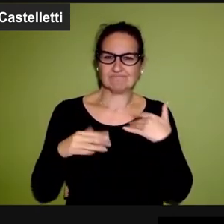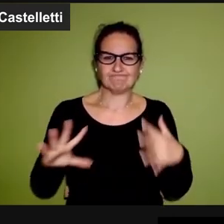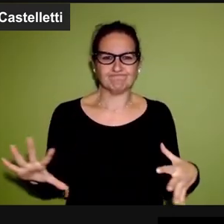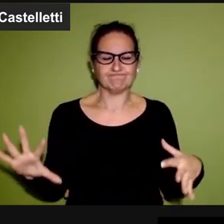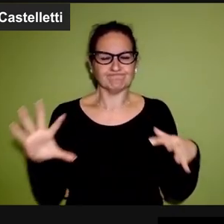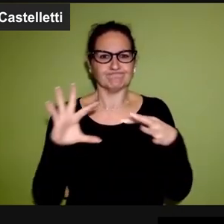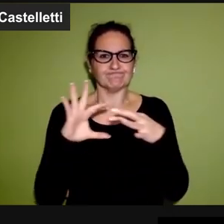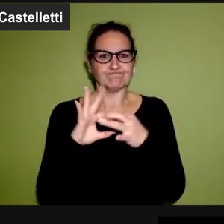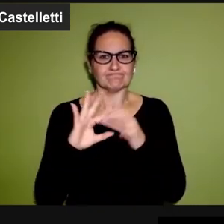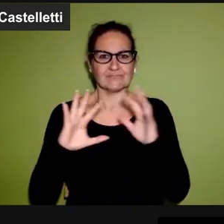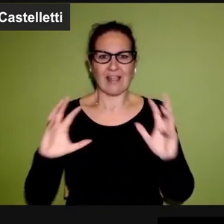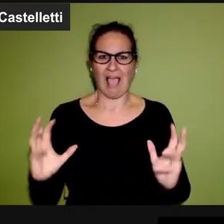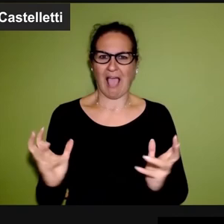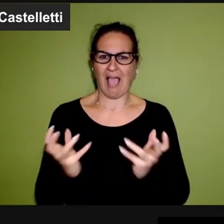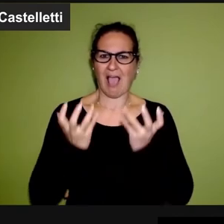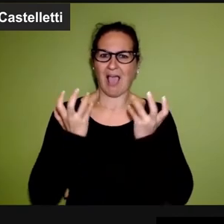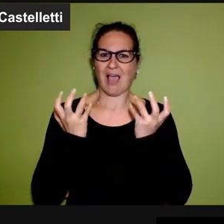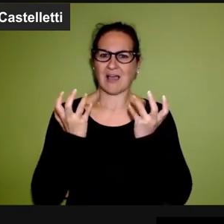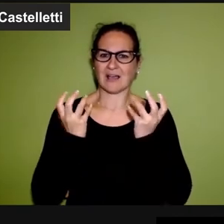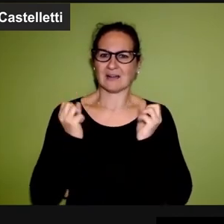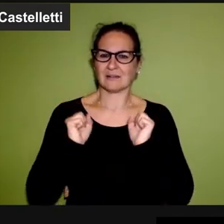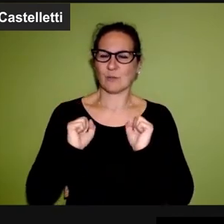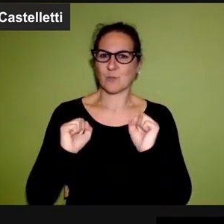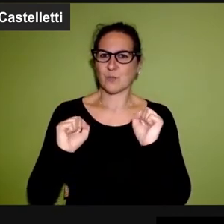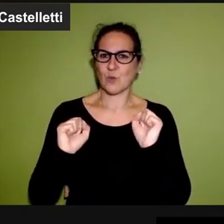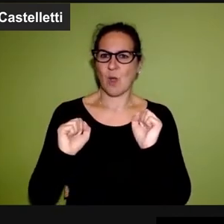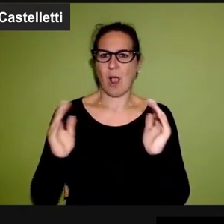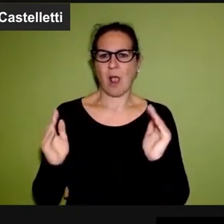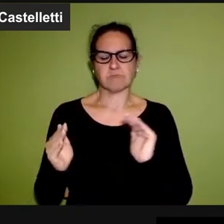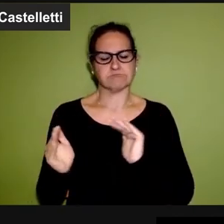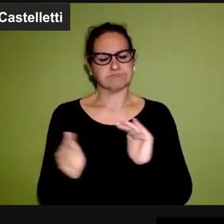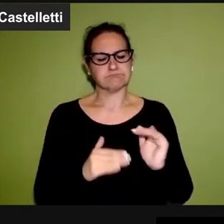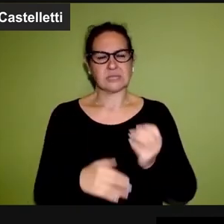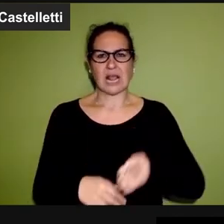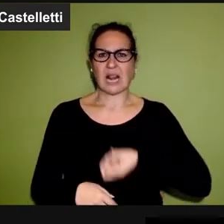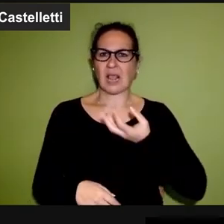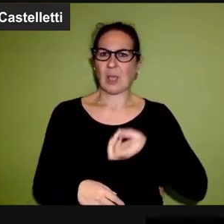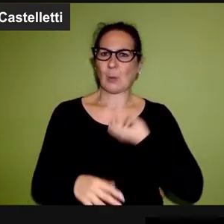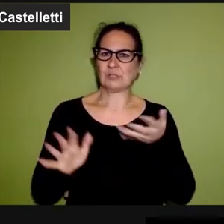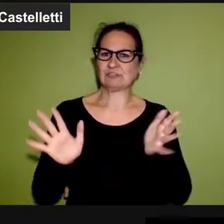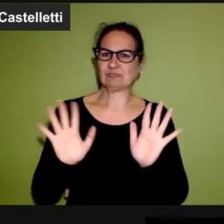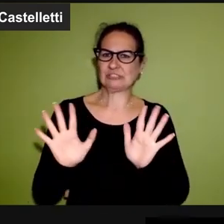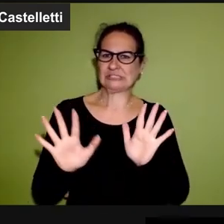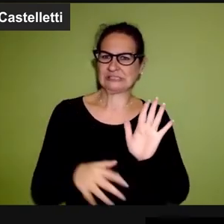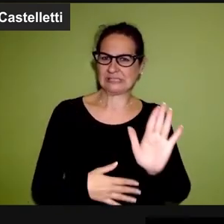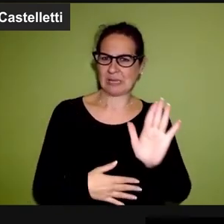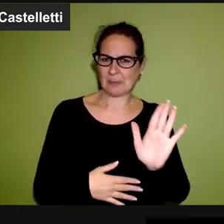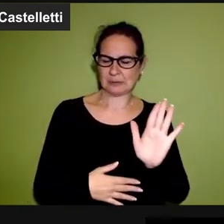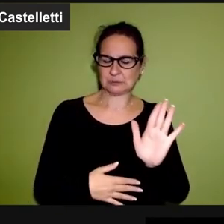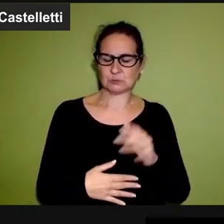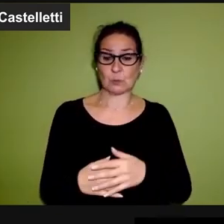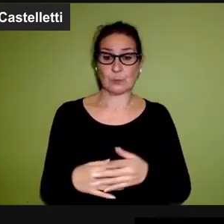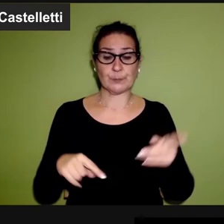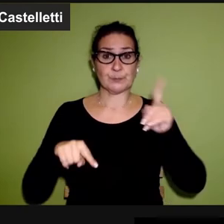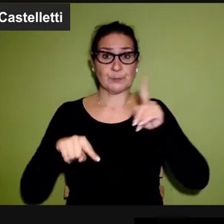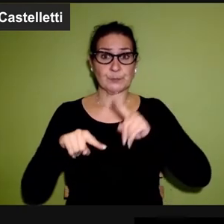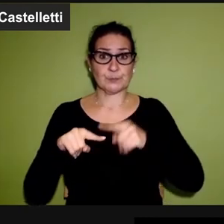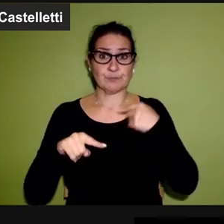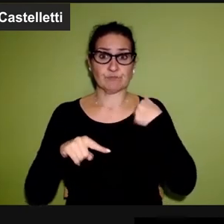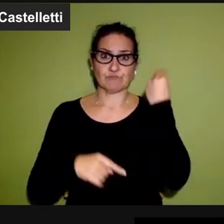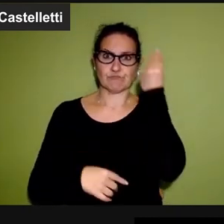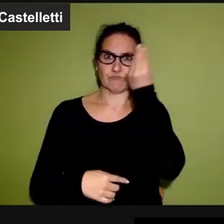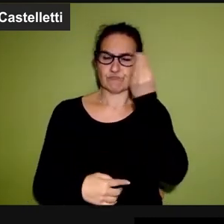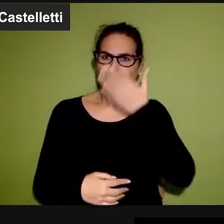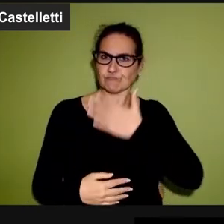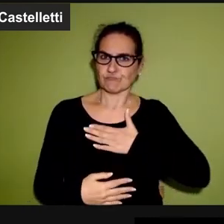essere in qualche modo processata in forma artistica, eccettuato ovviamente il linguaggio del cinema di cui abbiamo parlato.